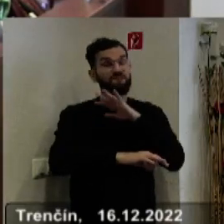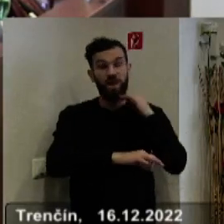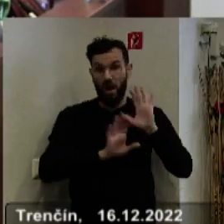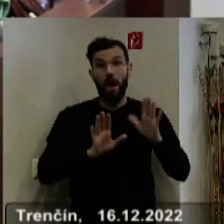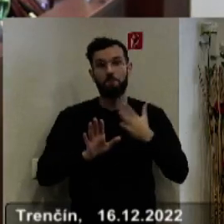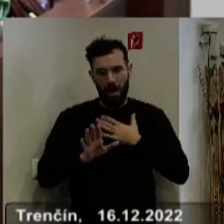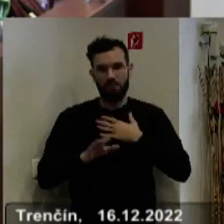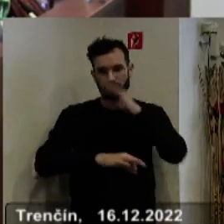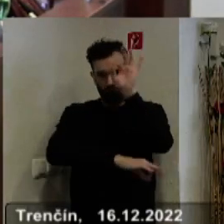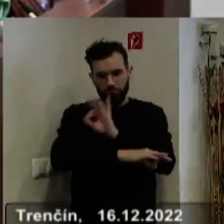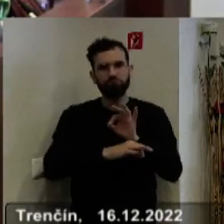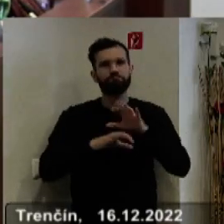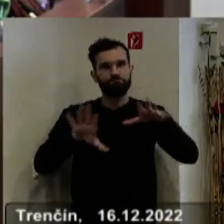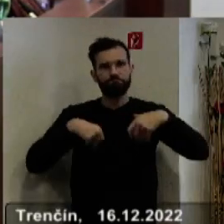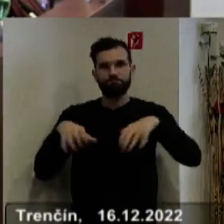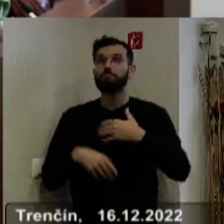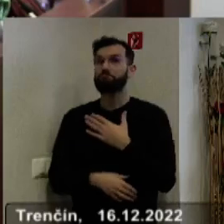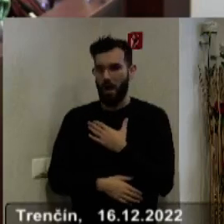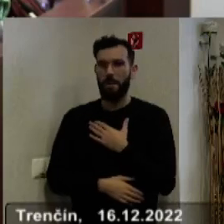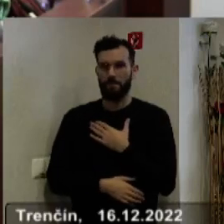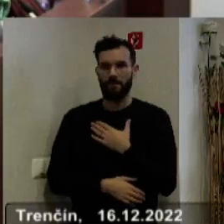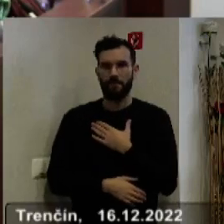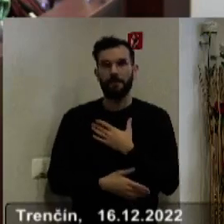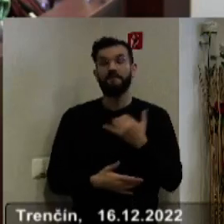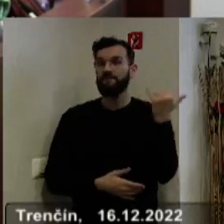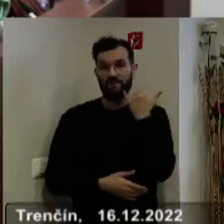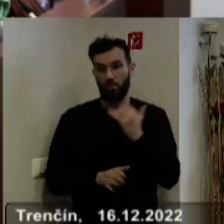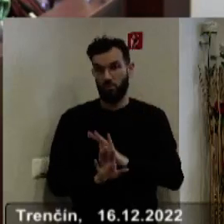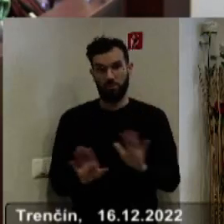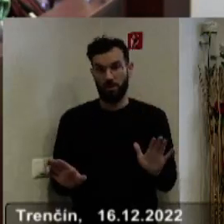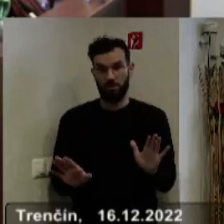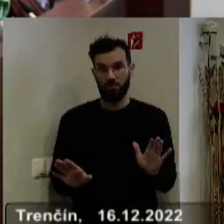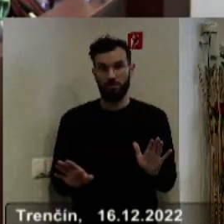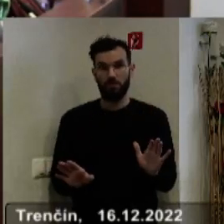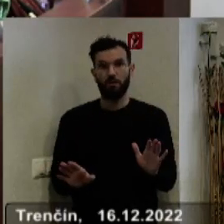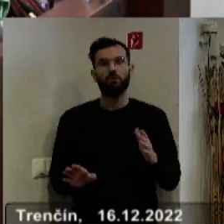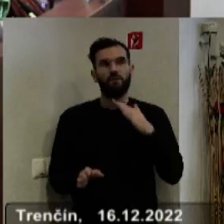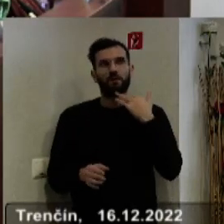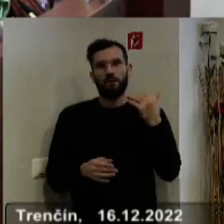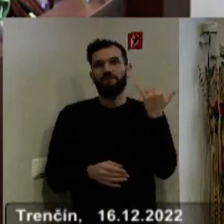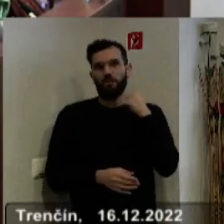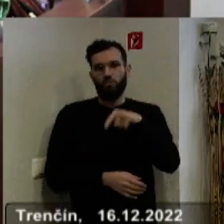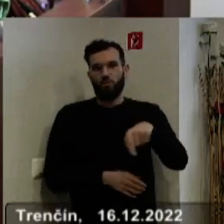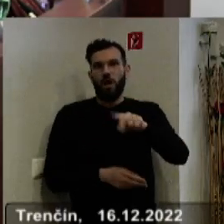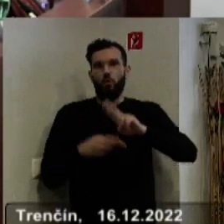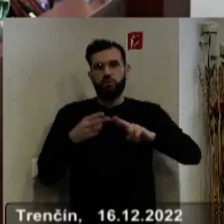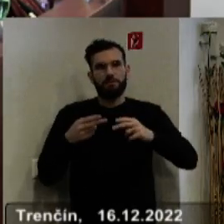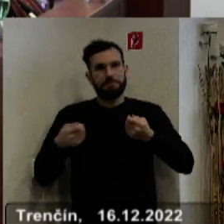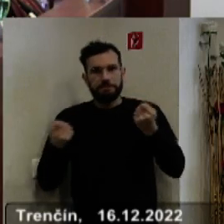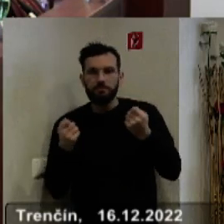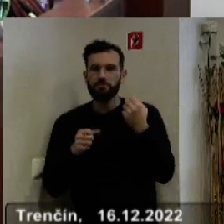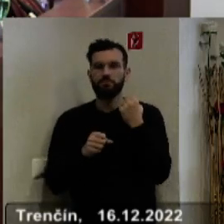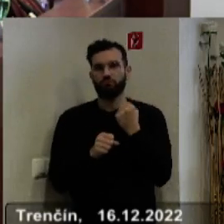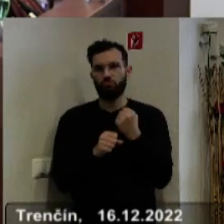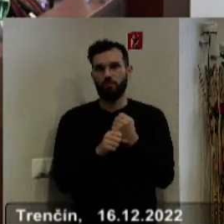manažmentu Trenčanského samozprávneho kraja tvoľho a tvoľho samozrejme osobne, úradu TSK, čo je veľmi pozitívne.